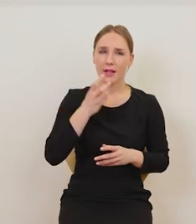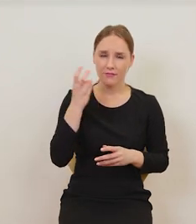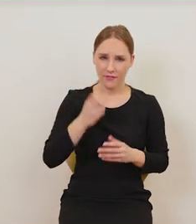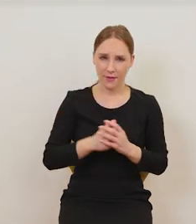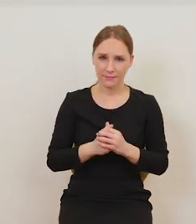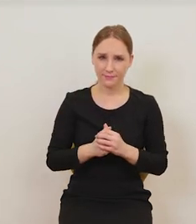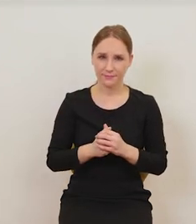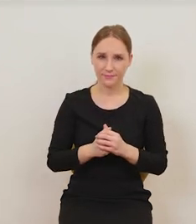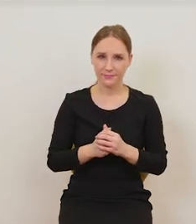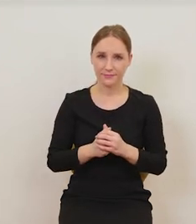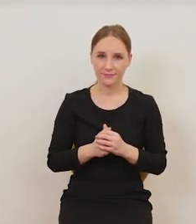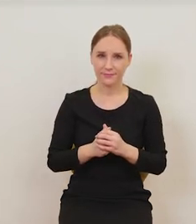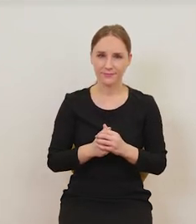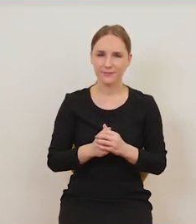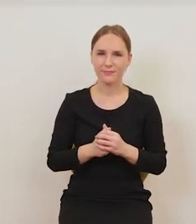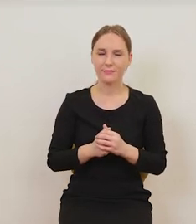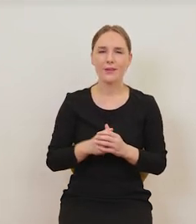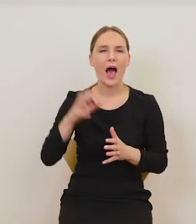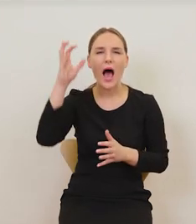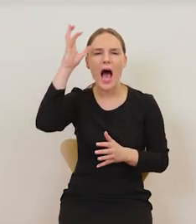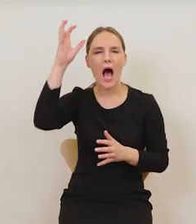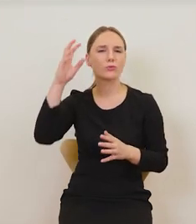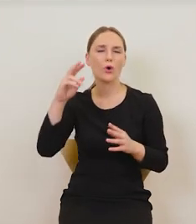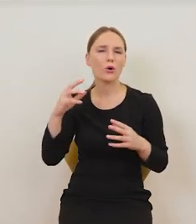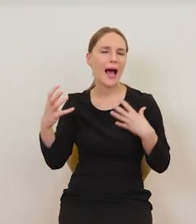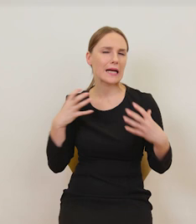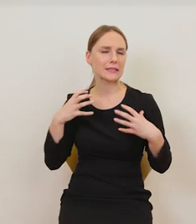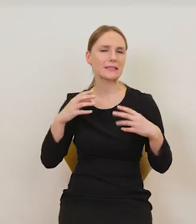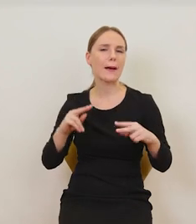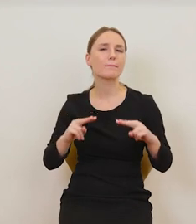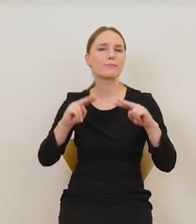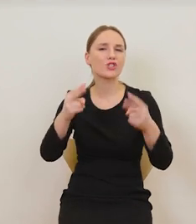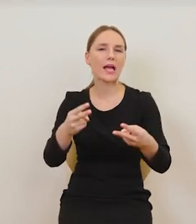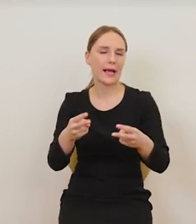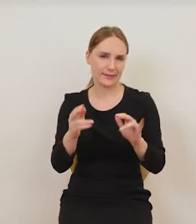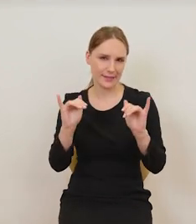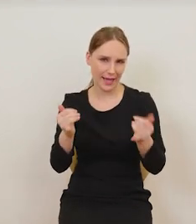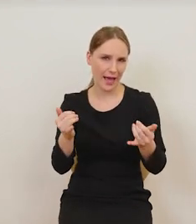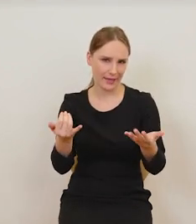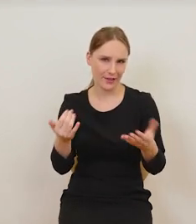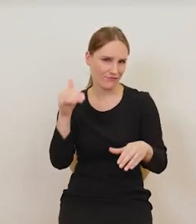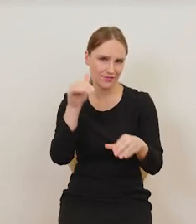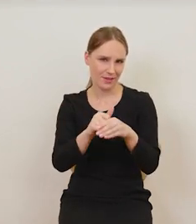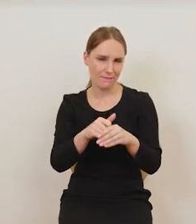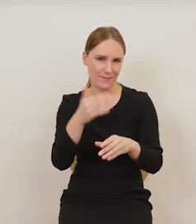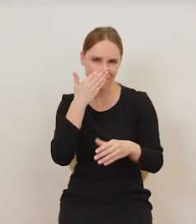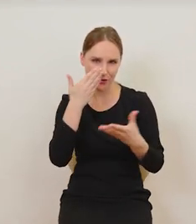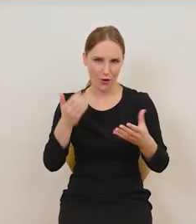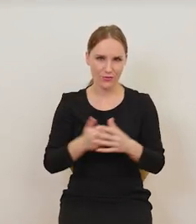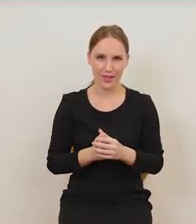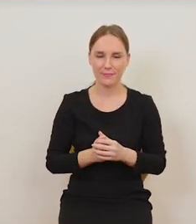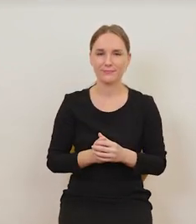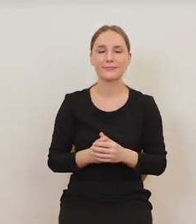na przekaz, który artysta zamieścił tutaj, żeby jednak